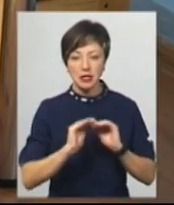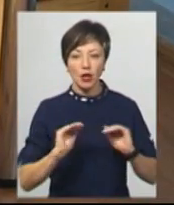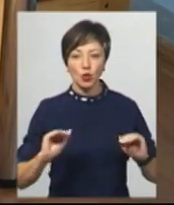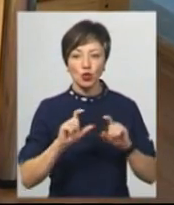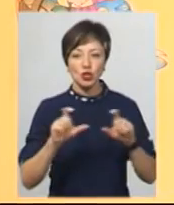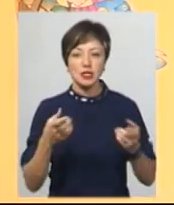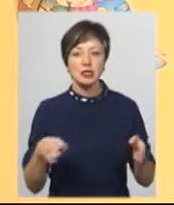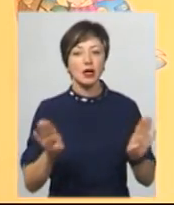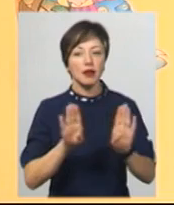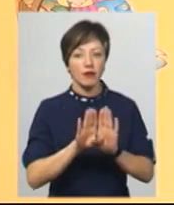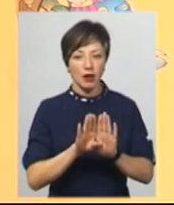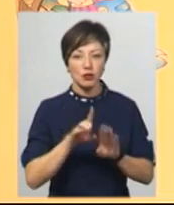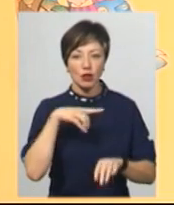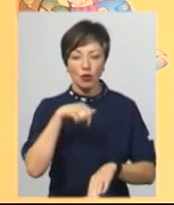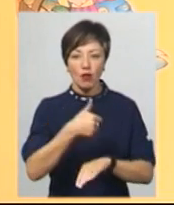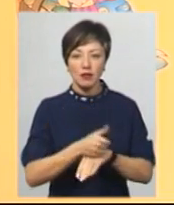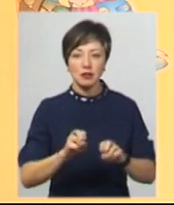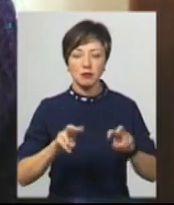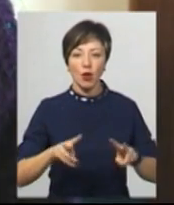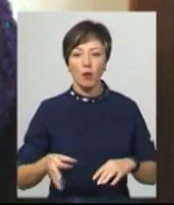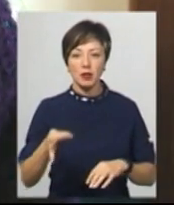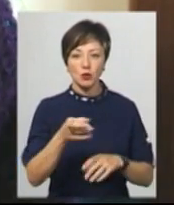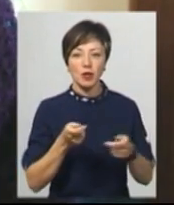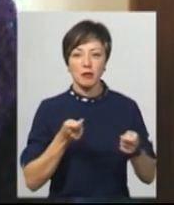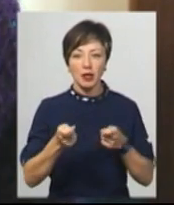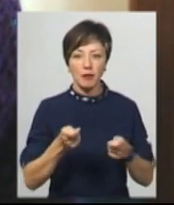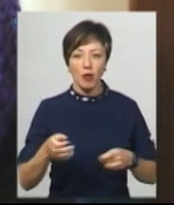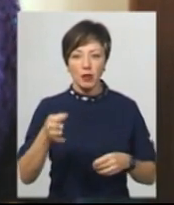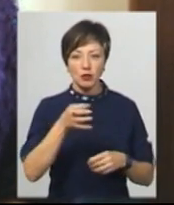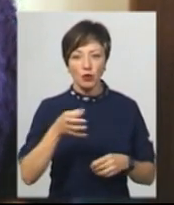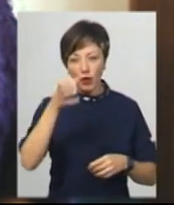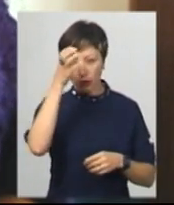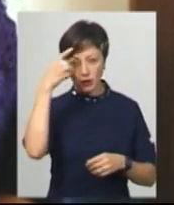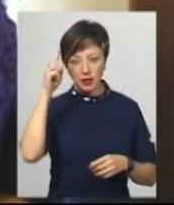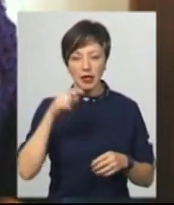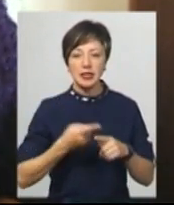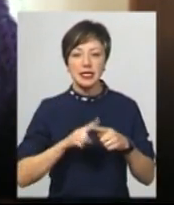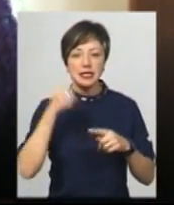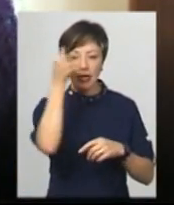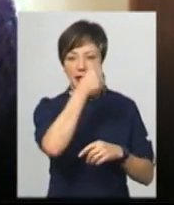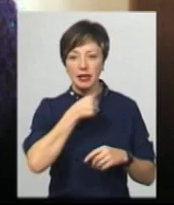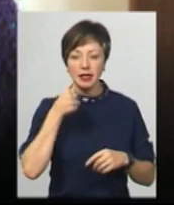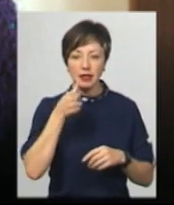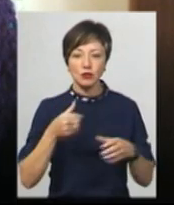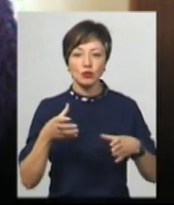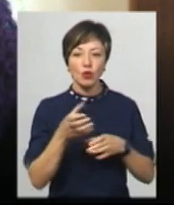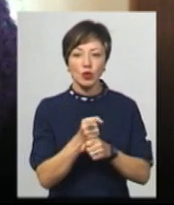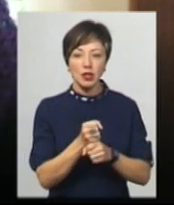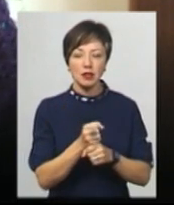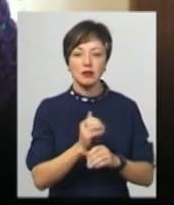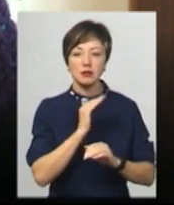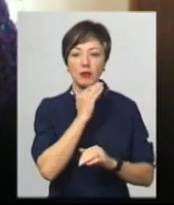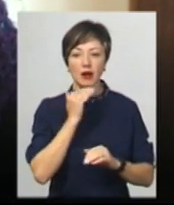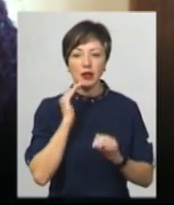закриваються, каже головний спеціаліст обласного департаменту освіти і науки Тетяна Гаркавенко. За цей рік скоротилася досить велика кількість